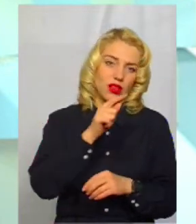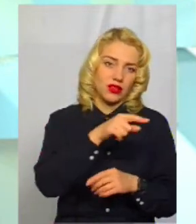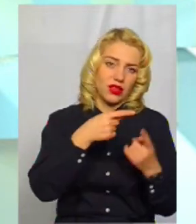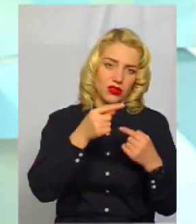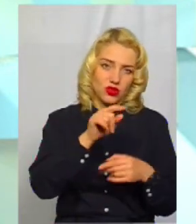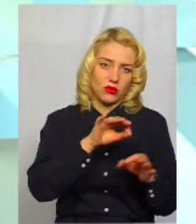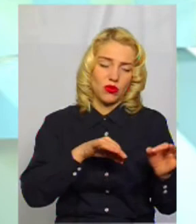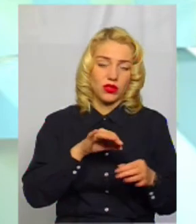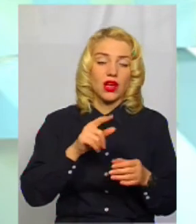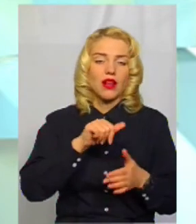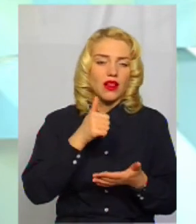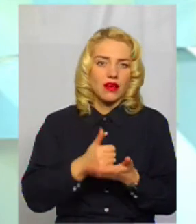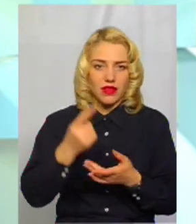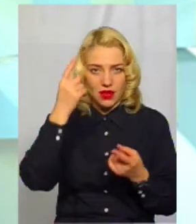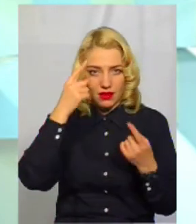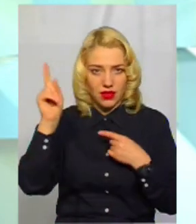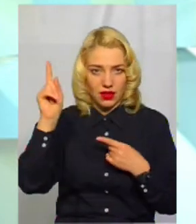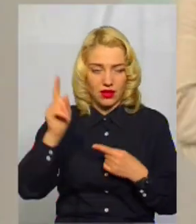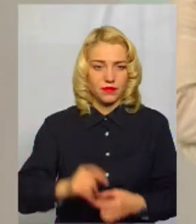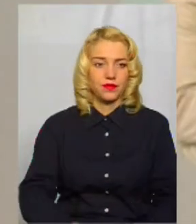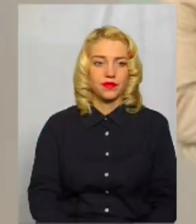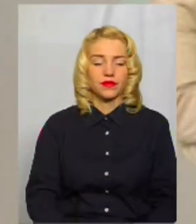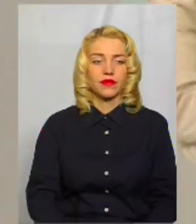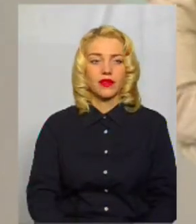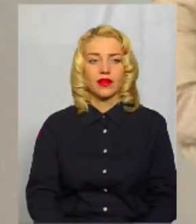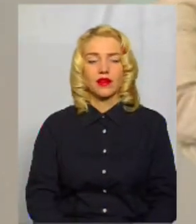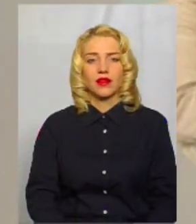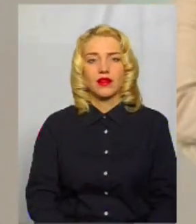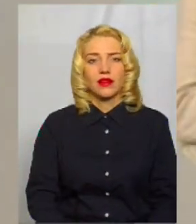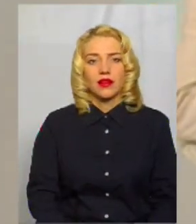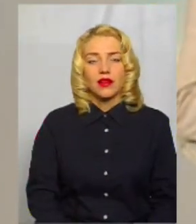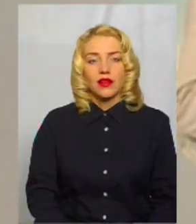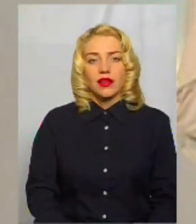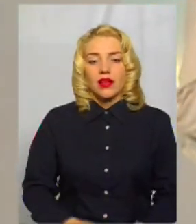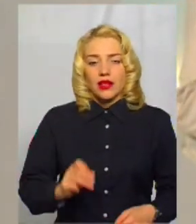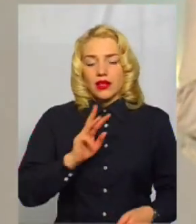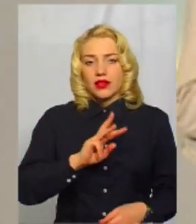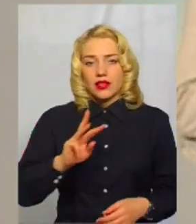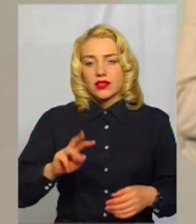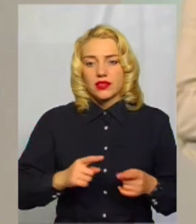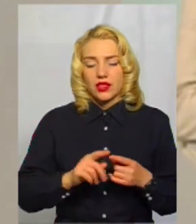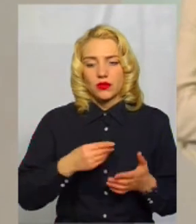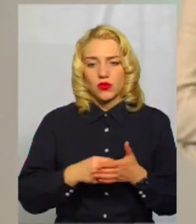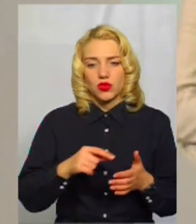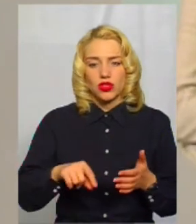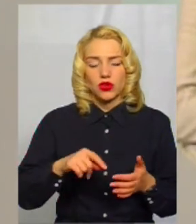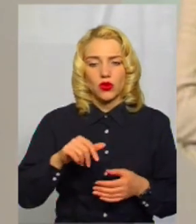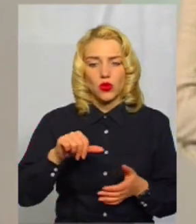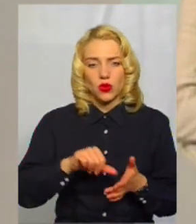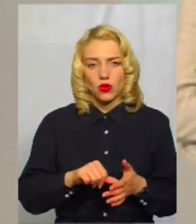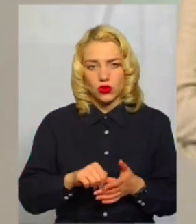ідея, її можна використовувати будь-де. Пані Оксано, на сайті бюджету участь, я бачу, що в місті Хмельницькому